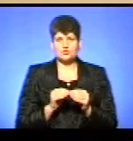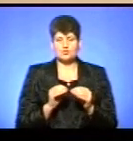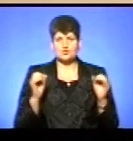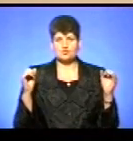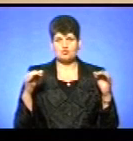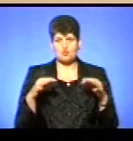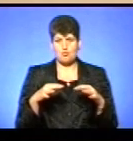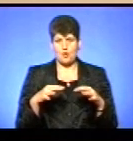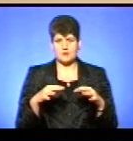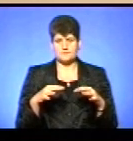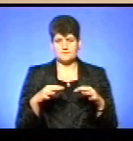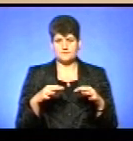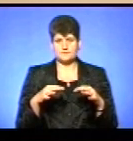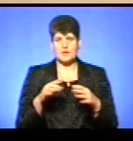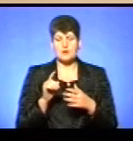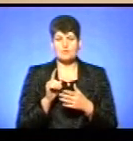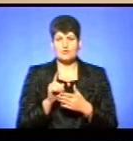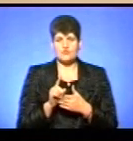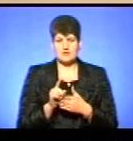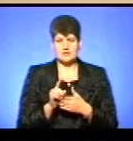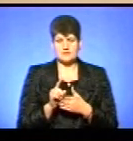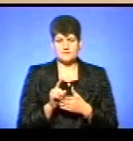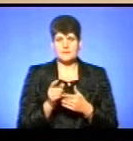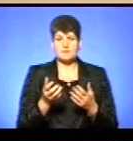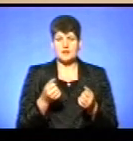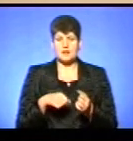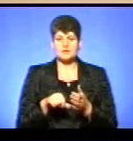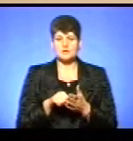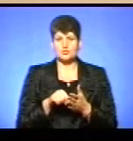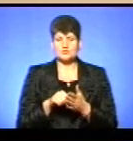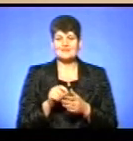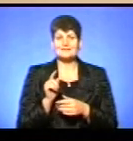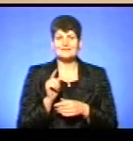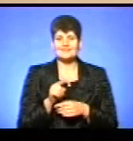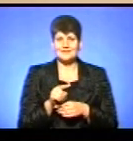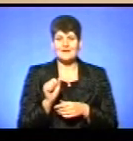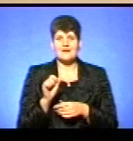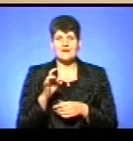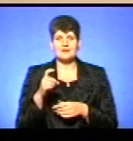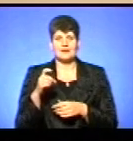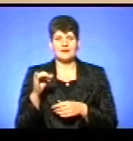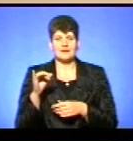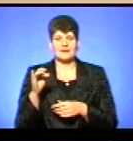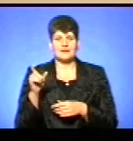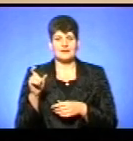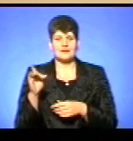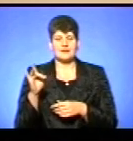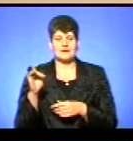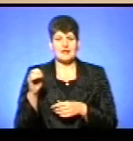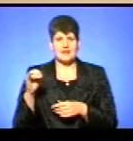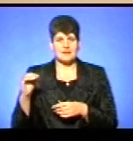повинні взяти участь ті архієреї, які